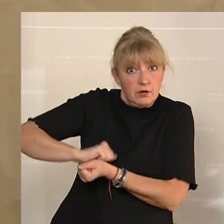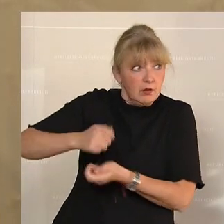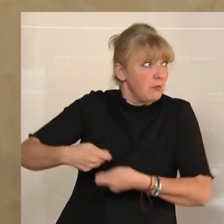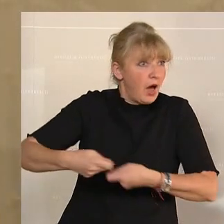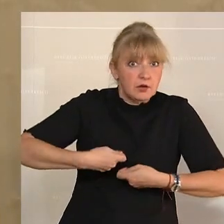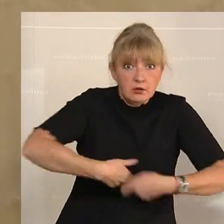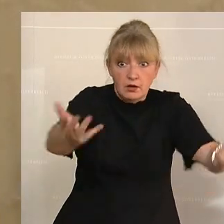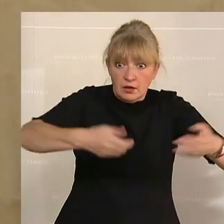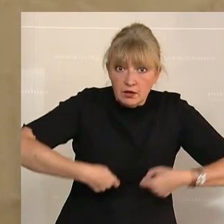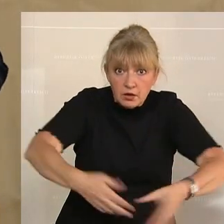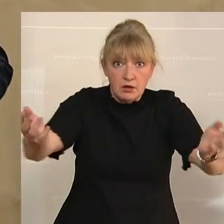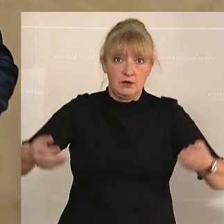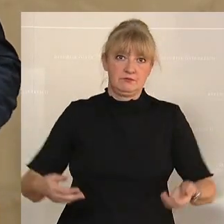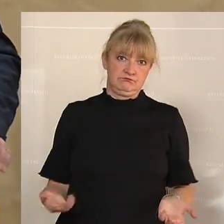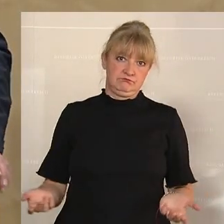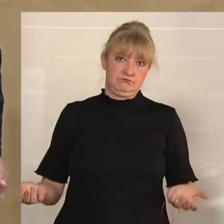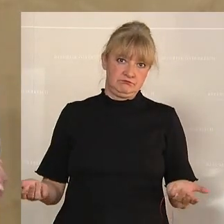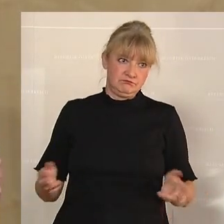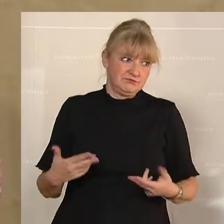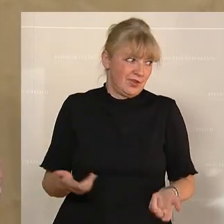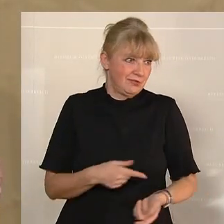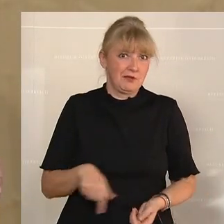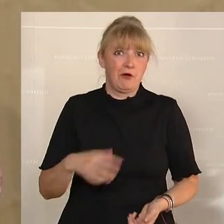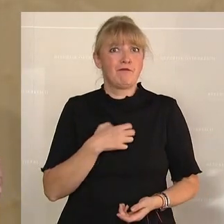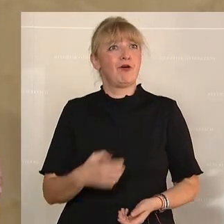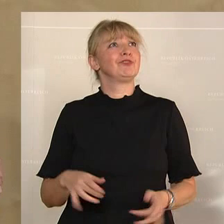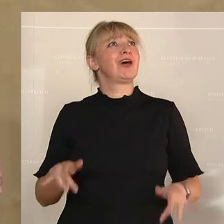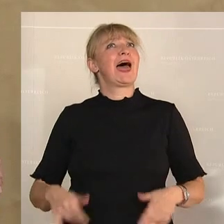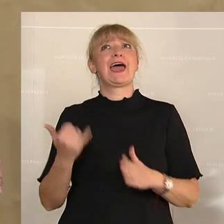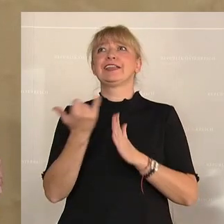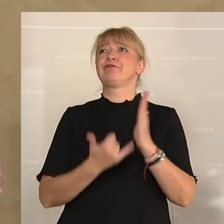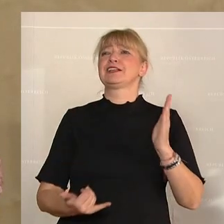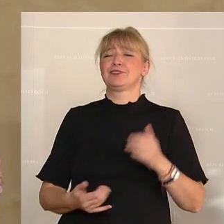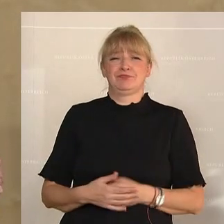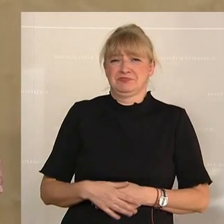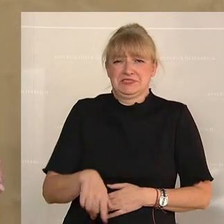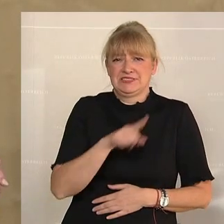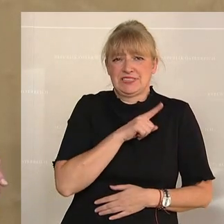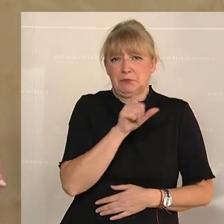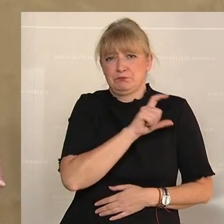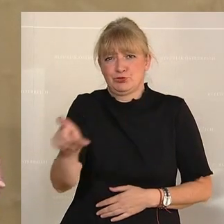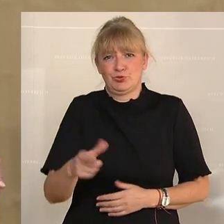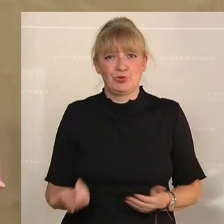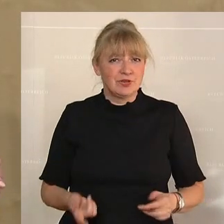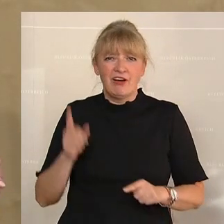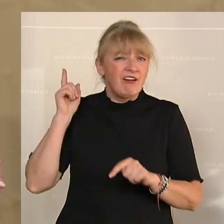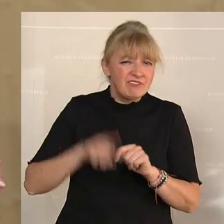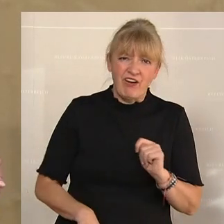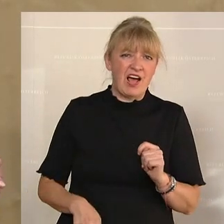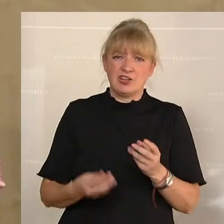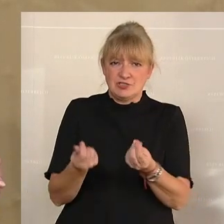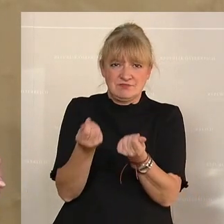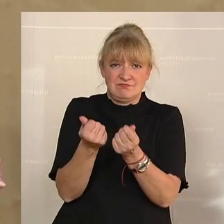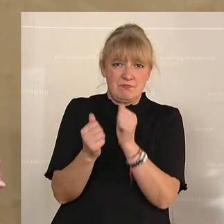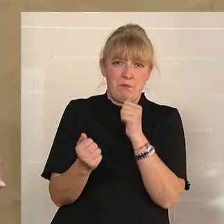geworfen worden. Und dann wundern wir uns über eine Inflation. Das ist hausgemachte, falsche Fiskalpolitik